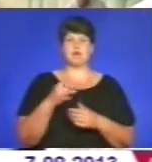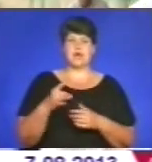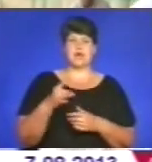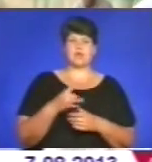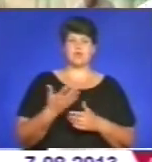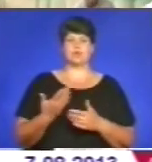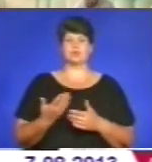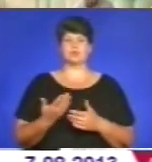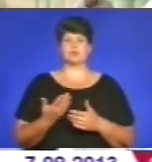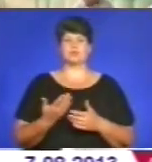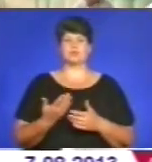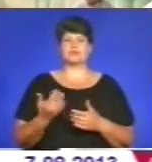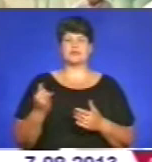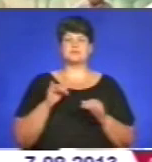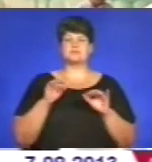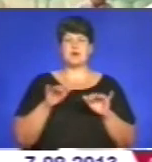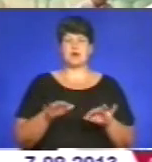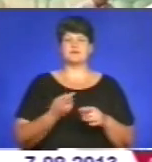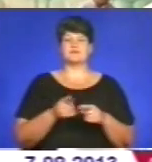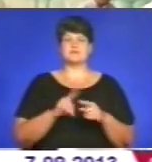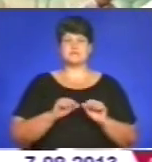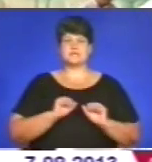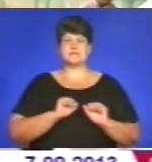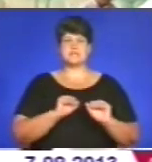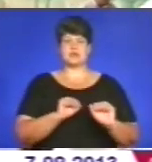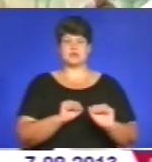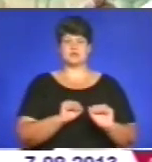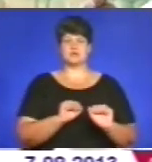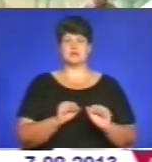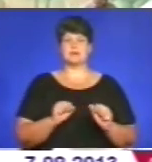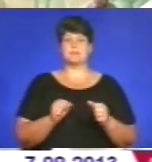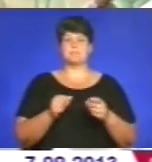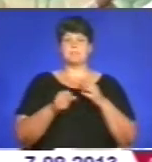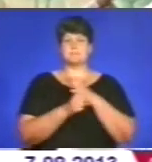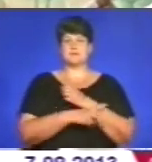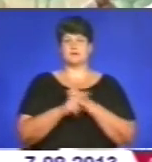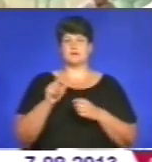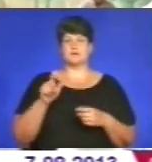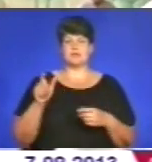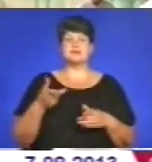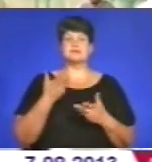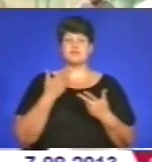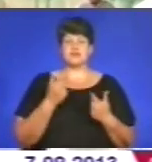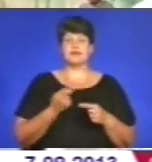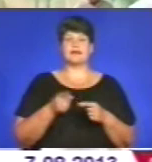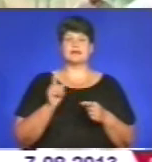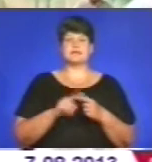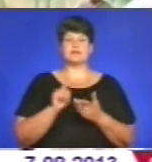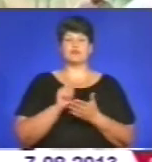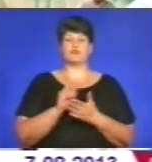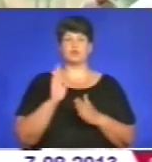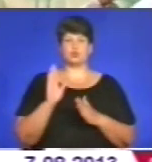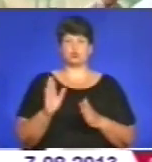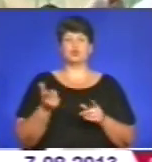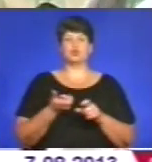справі оцих захисту і знедолених, бідних. Звичайно. Але це повинно бути, як кажуть,